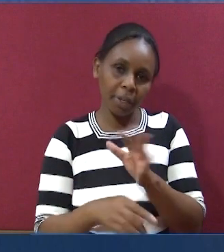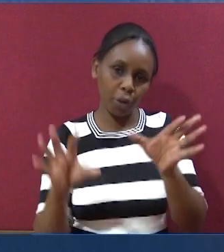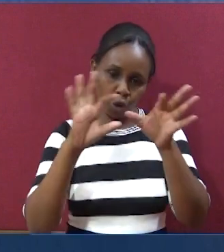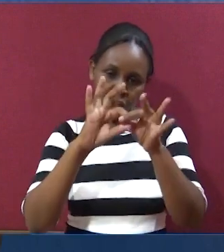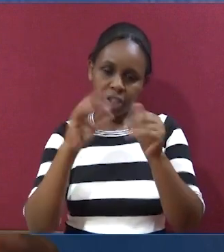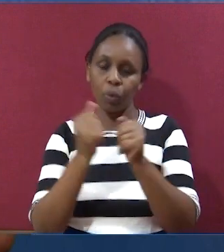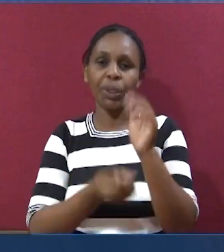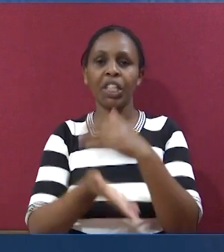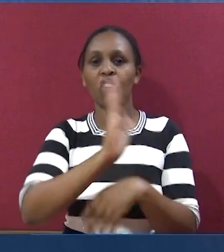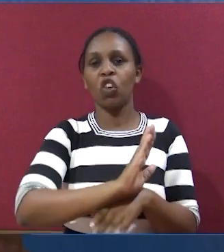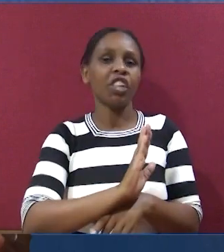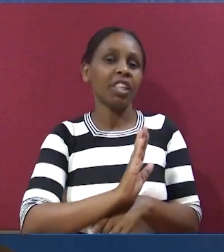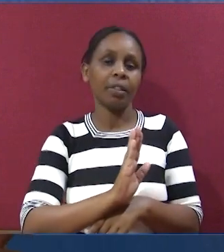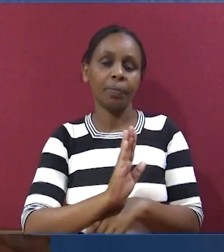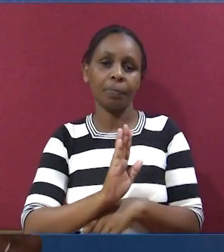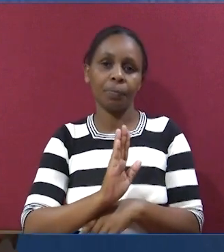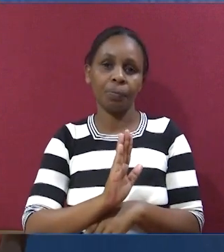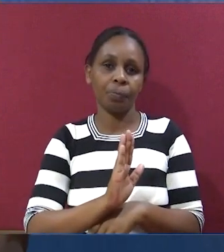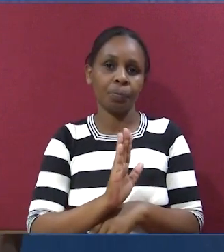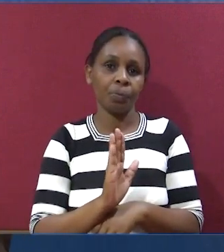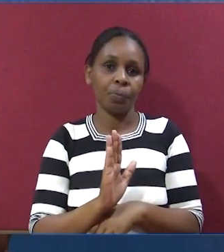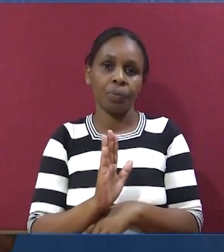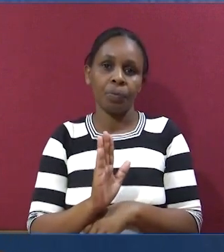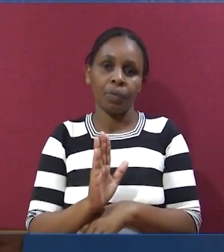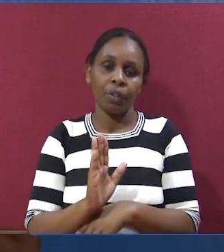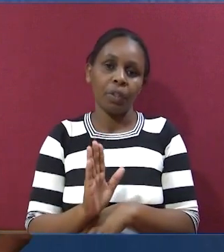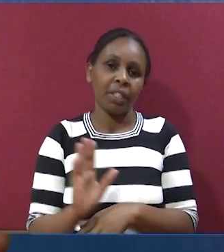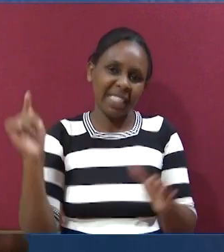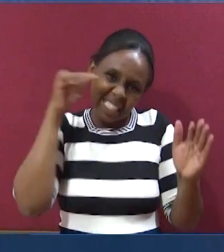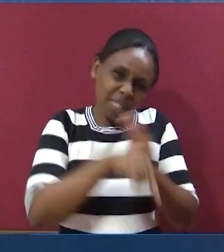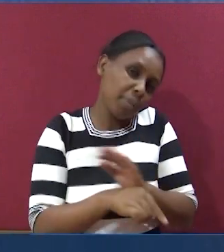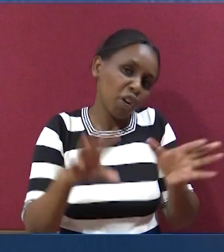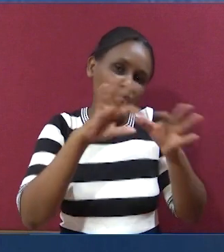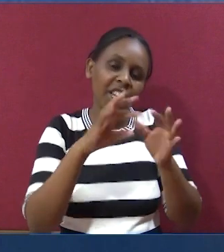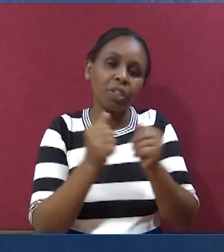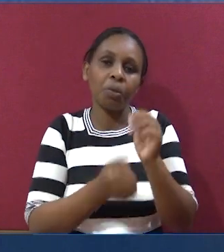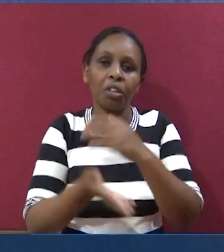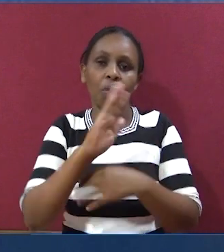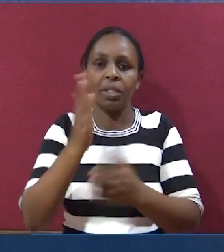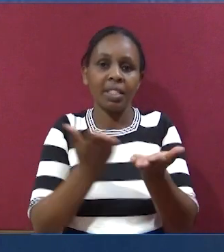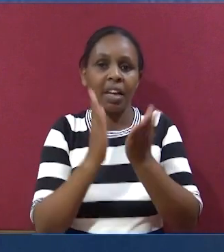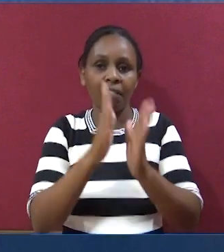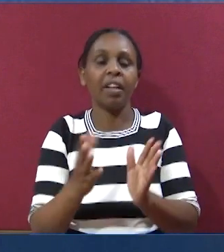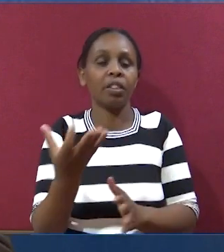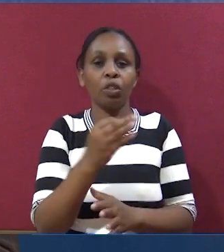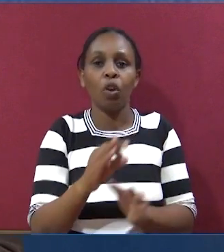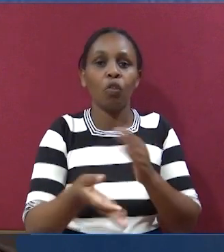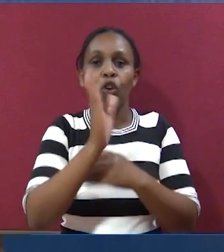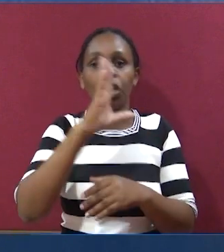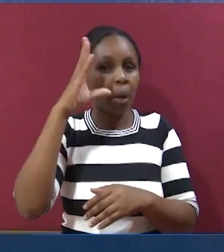deeply connect with God. Kuungana kwa undani, ama kuungana na mungu kwa undani. Mutumishi wa buwana,